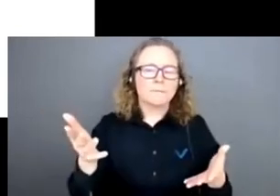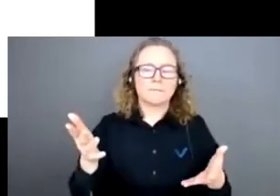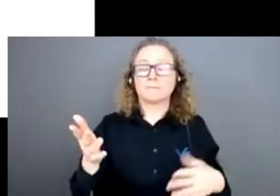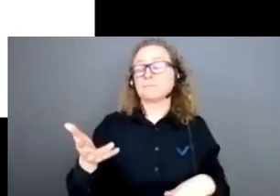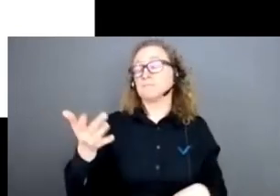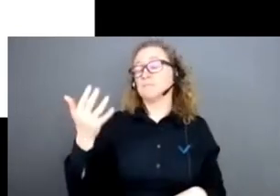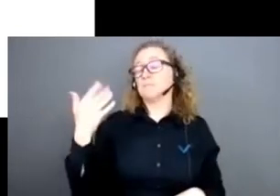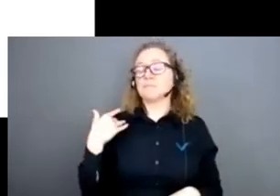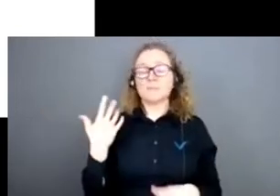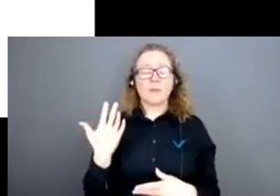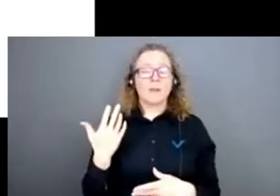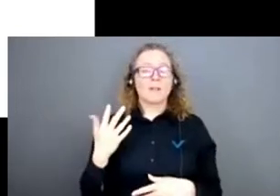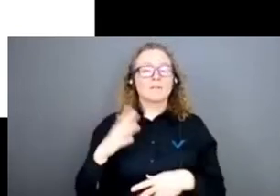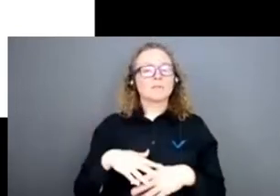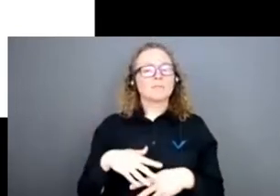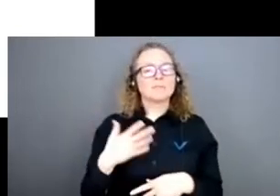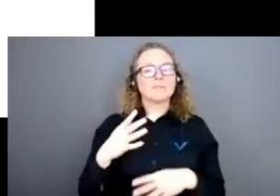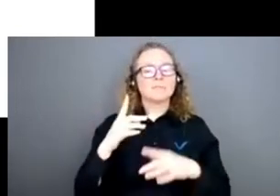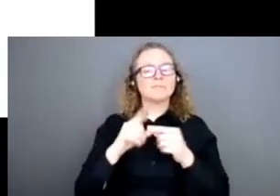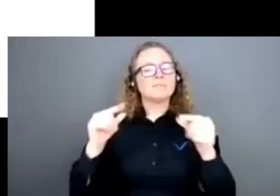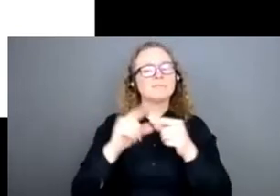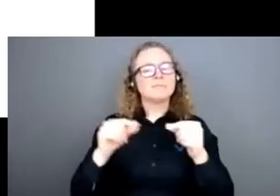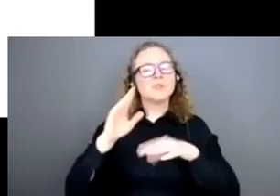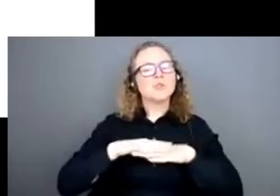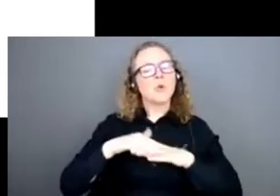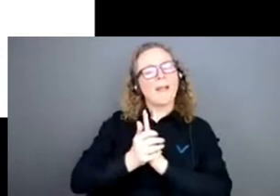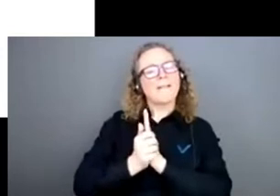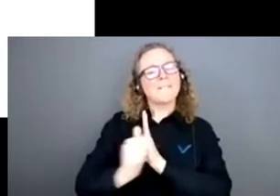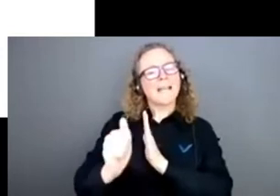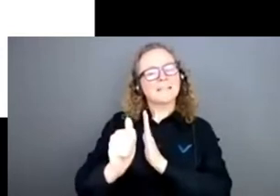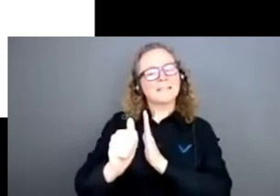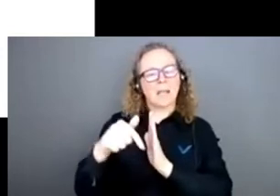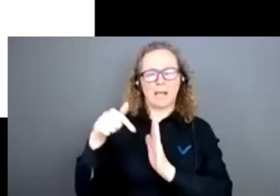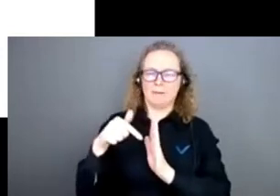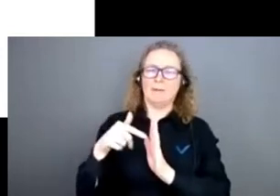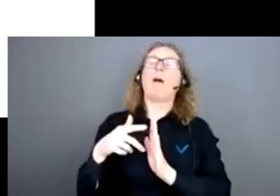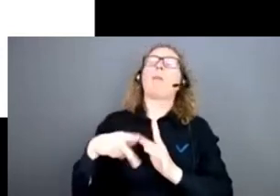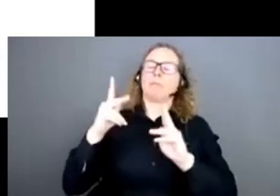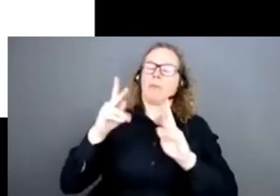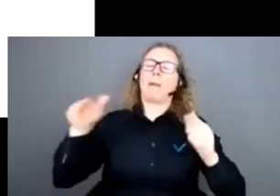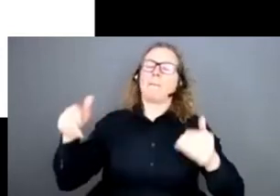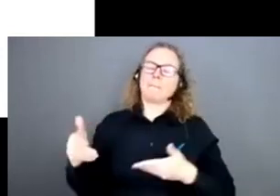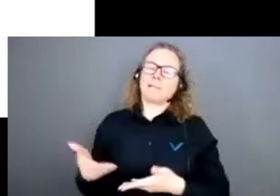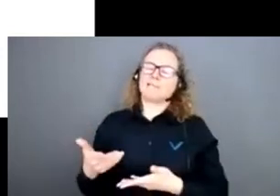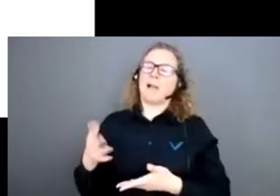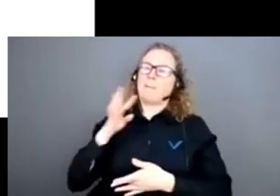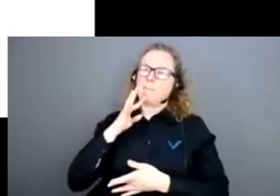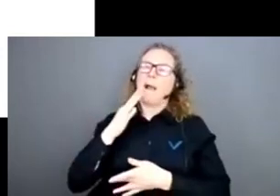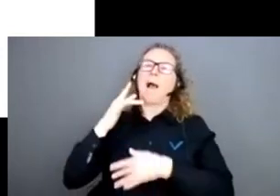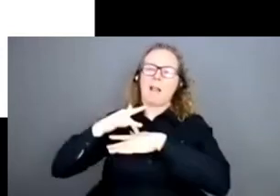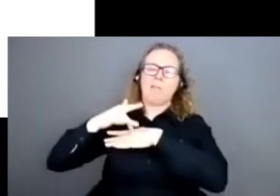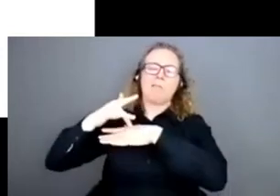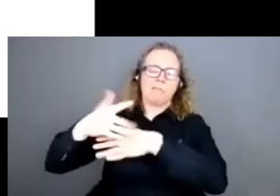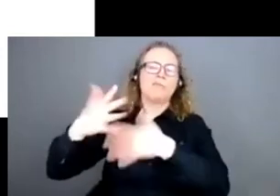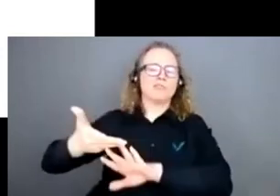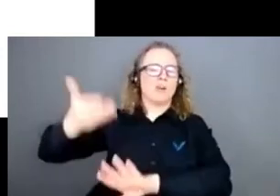sur l'efficacité, il était déjà archi-présent avant qu'ils arrivent, de